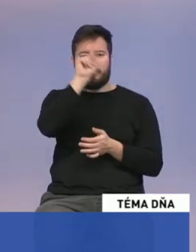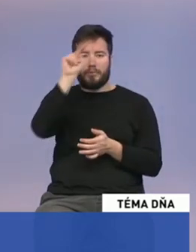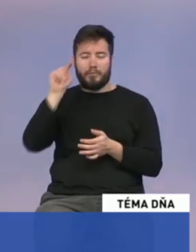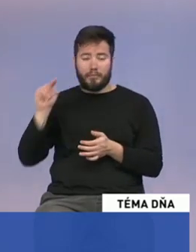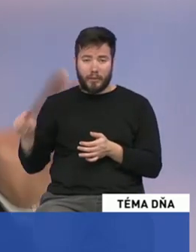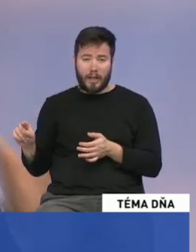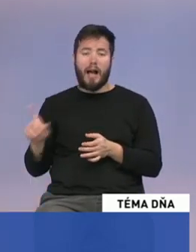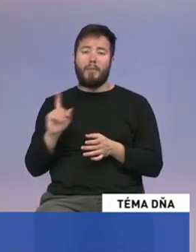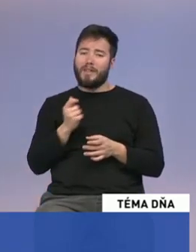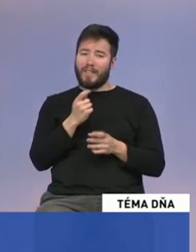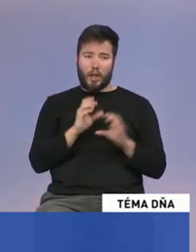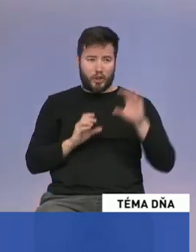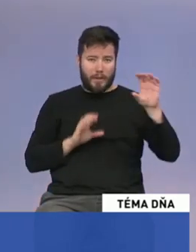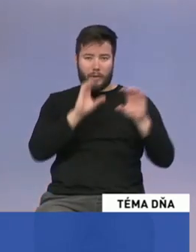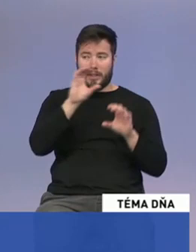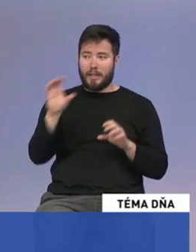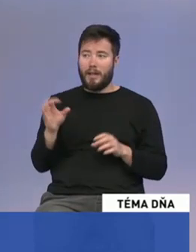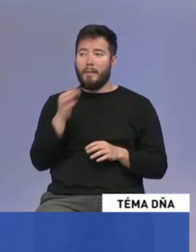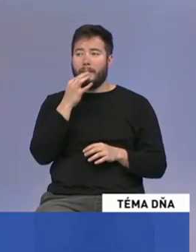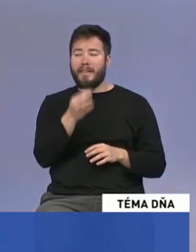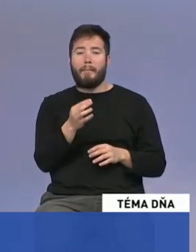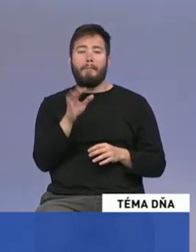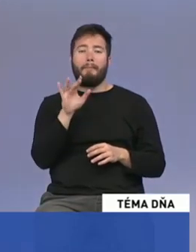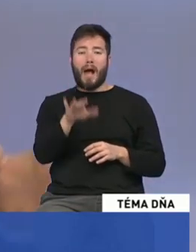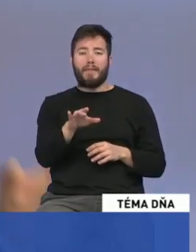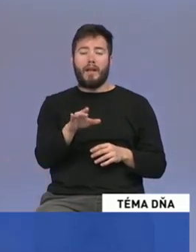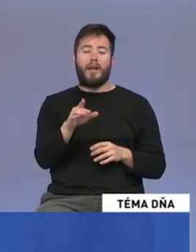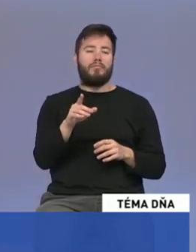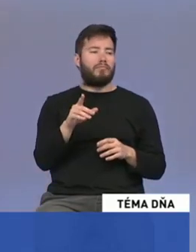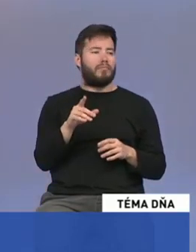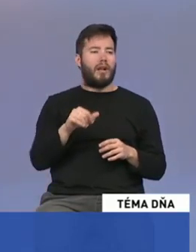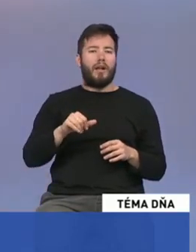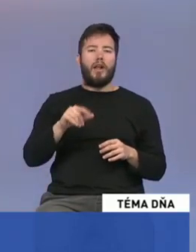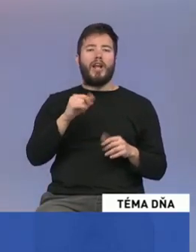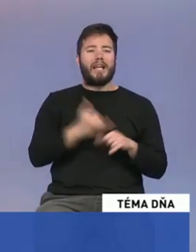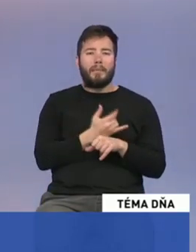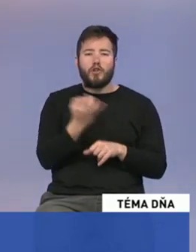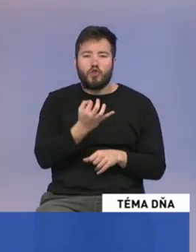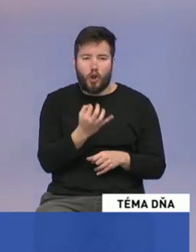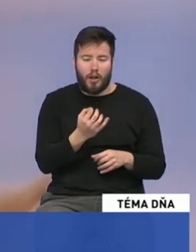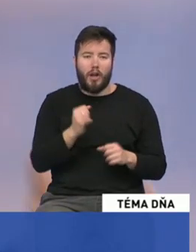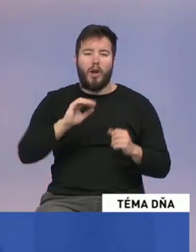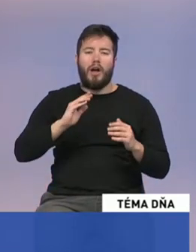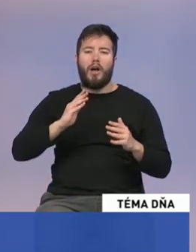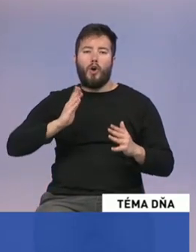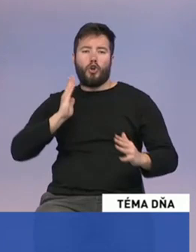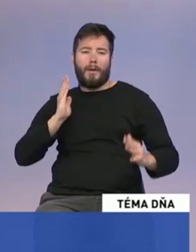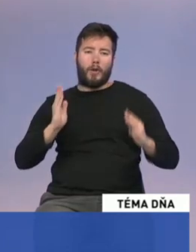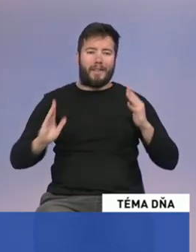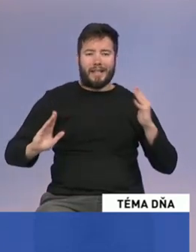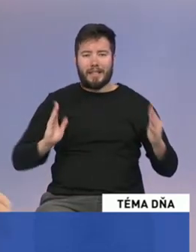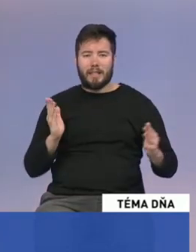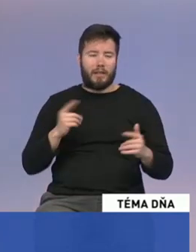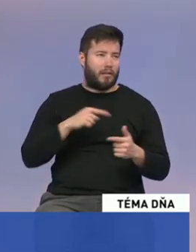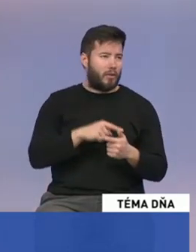povedať, tak dobre, máte stály rentgen, máte stálu ani laparoskopickú väžu, nemáte tu na robotický da